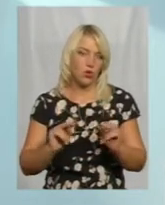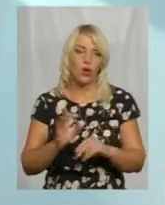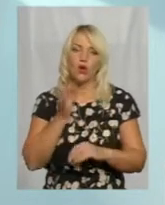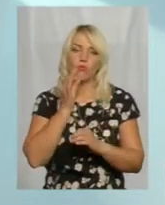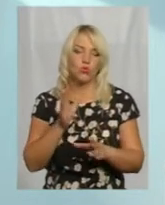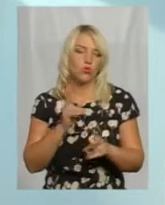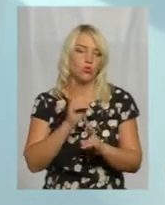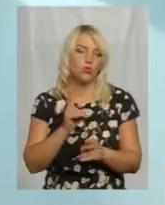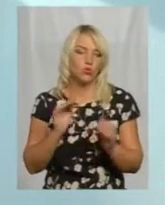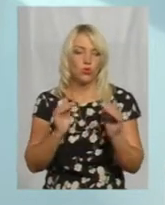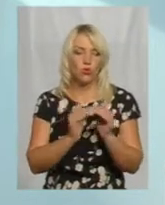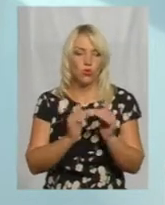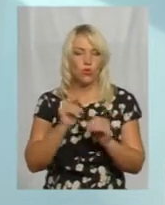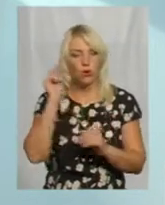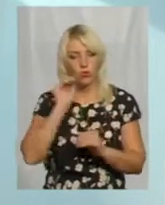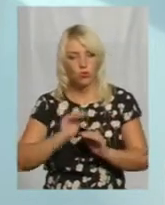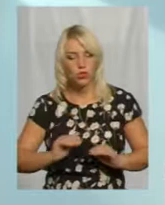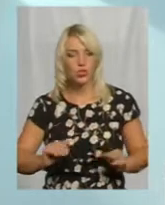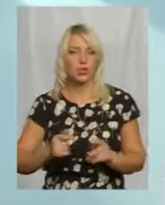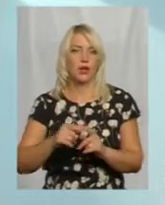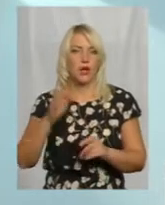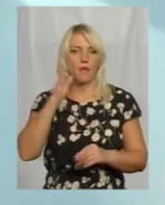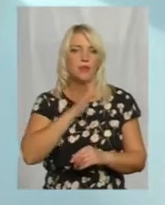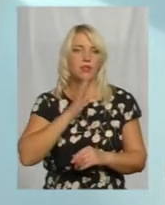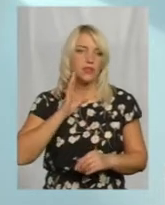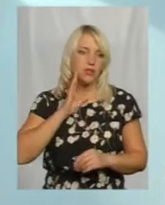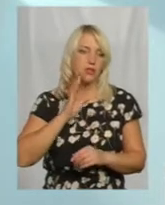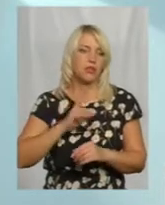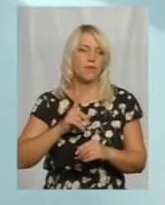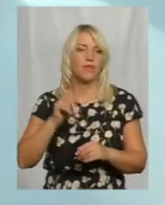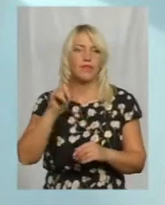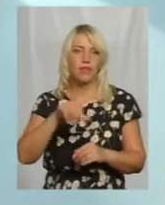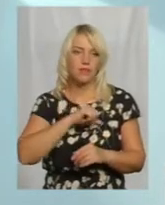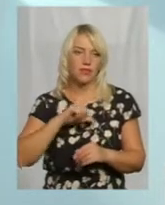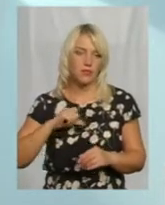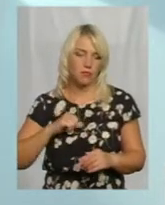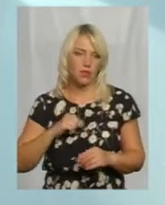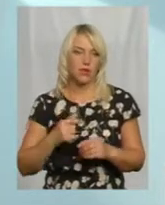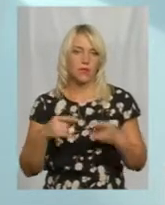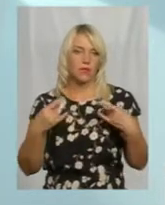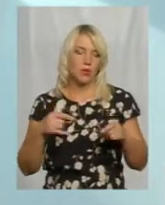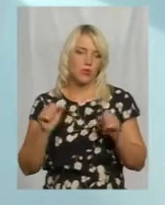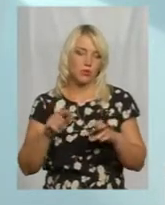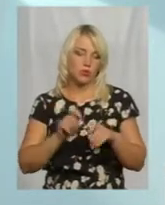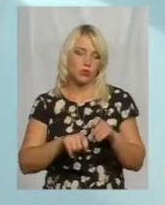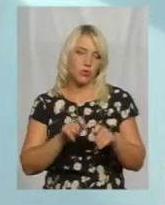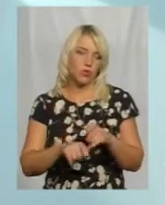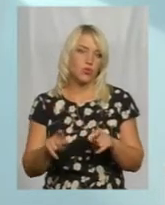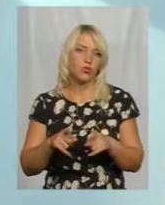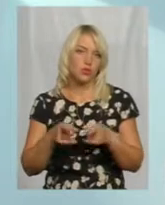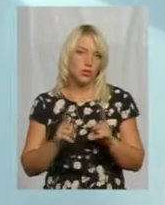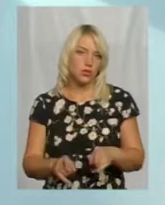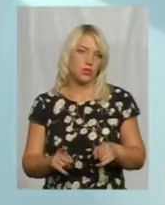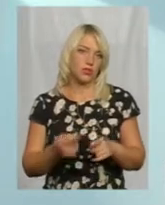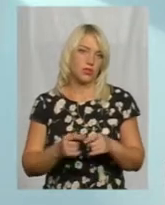-хто, вдома учень, батьки, навіть і самі засоби масової інформації можуть перевірити, що дійсно